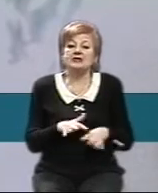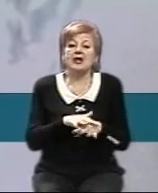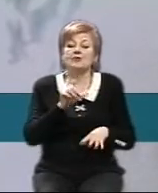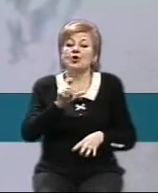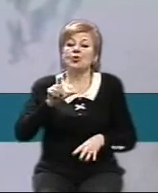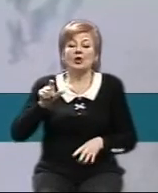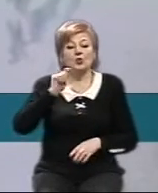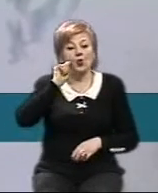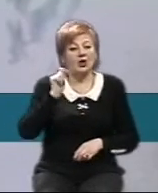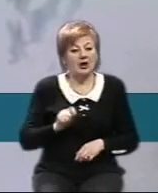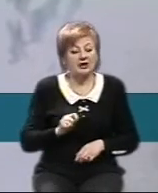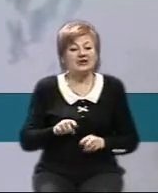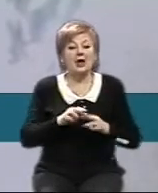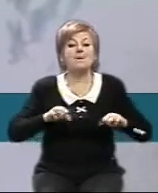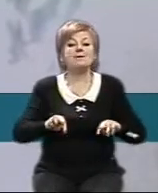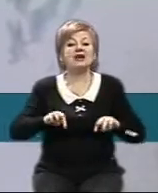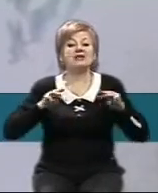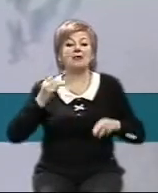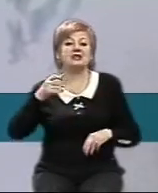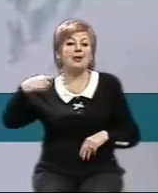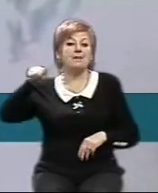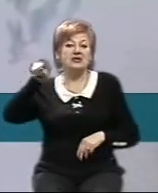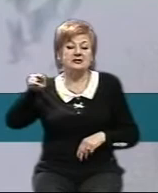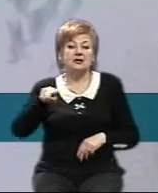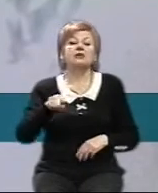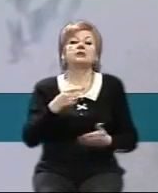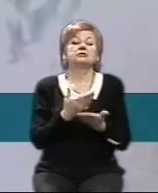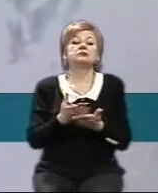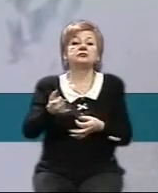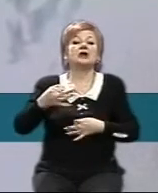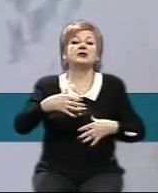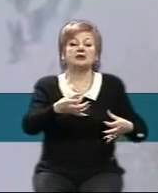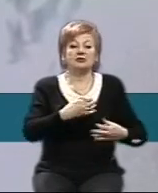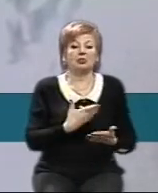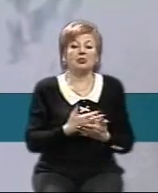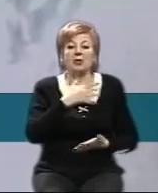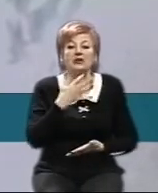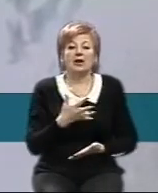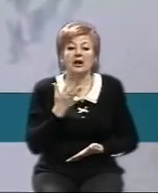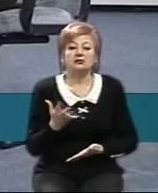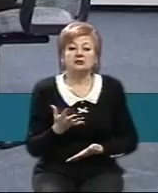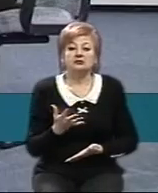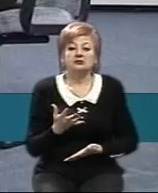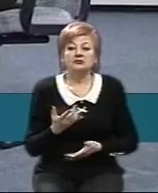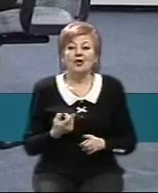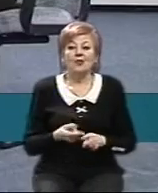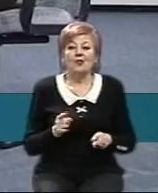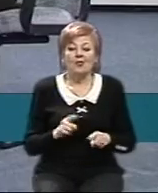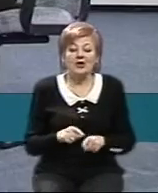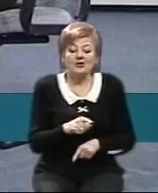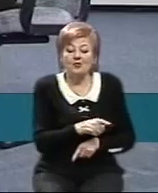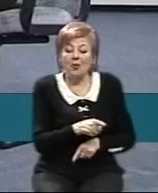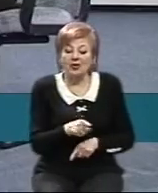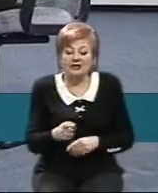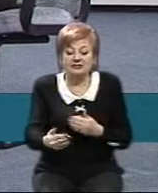України, парламенту і президенту, якого ми обирали 5 років тому, ну, майже 5 років тому. І тому цей процес